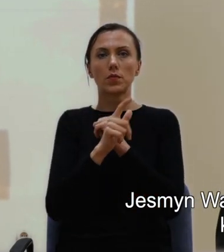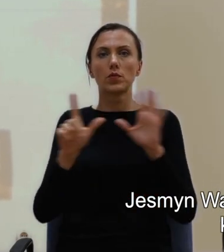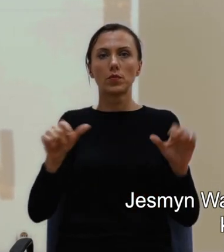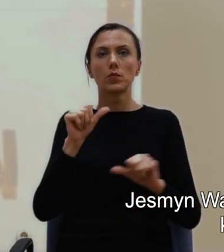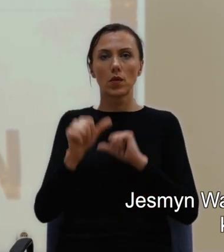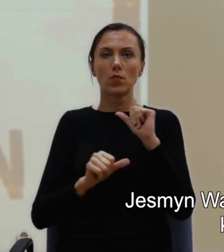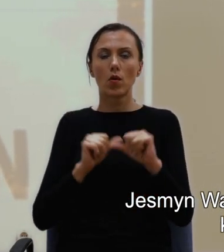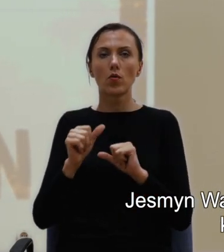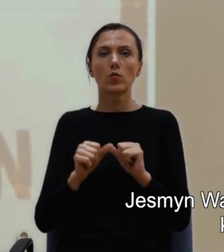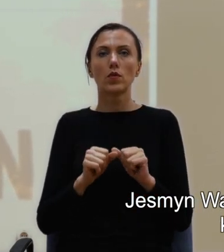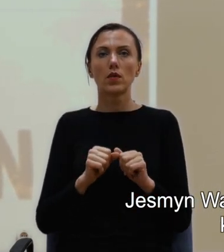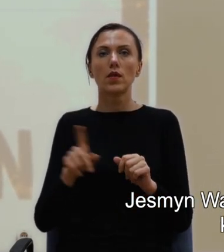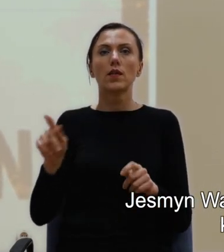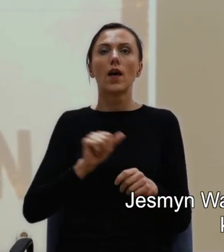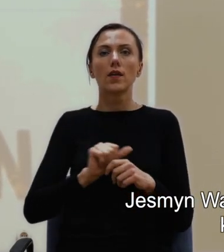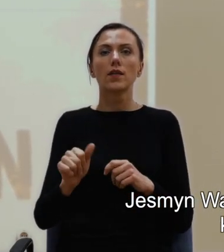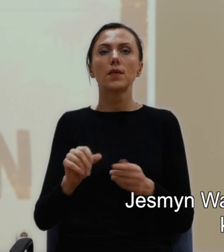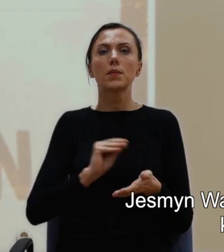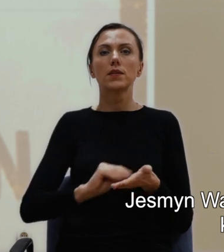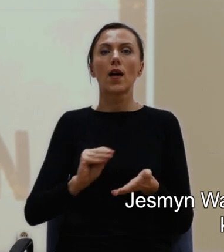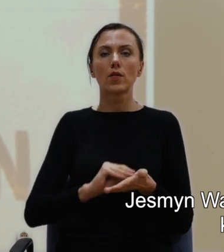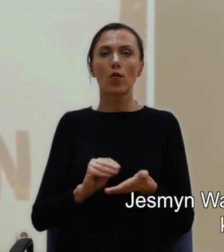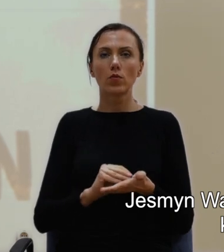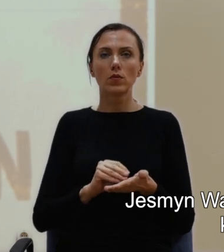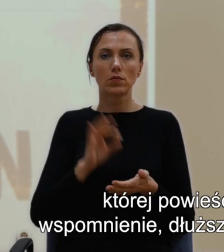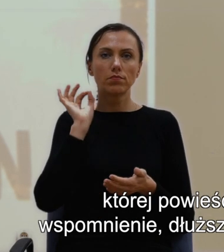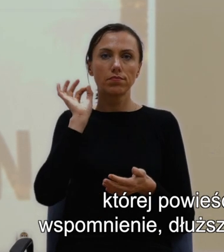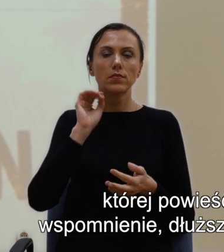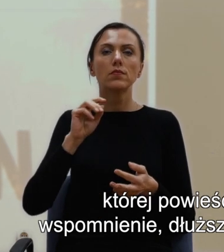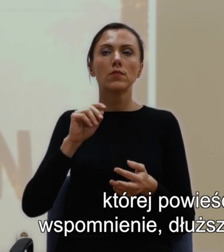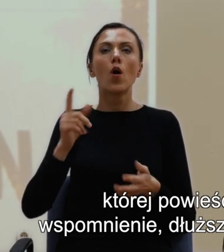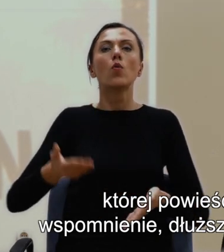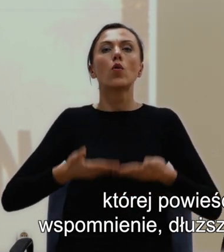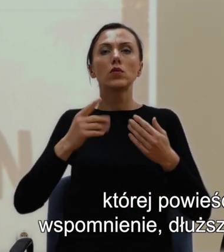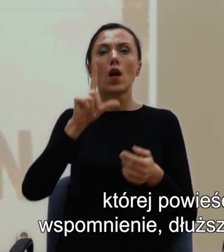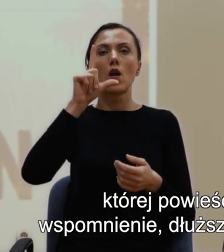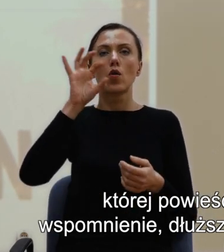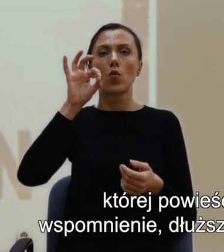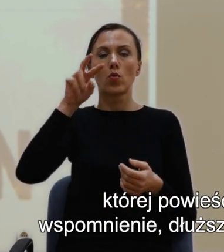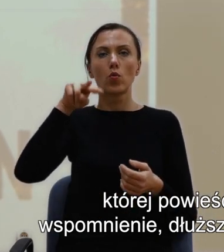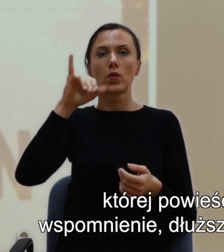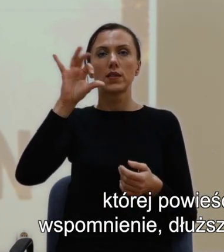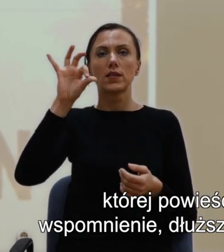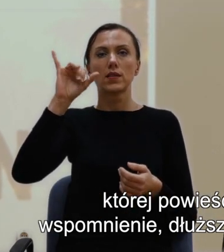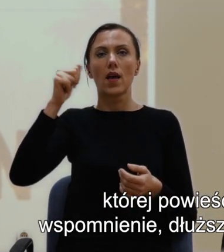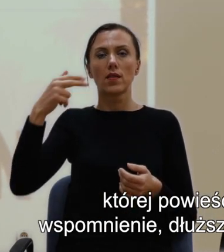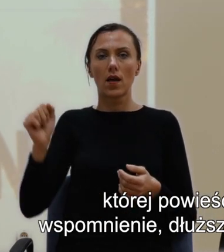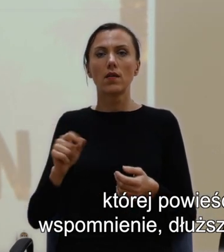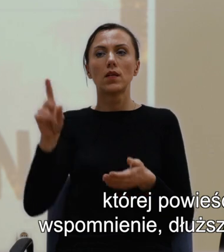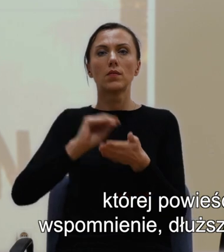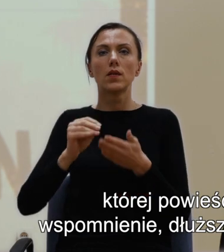jest pisarką wywodzącą się, która urodziła się w Luizjanie, której powieść Man We Reaped